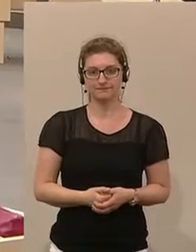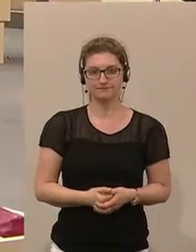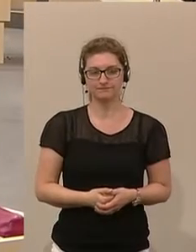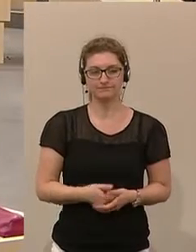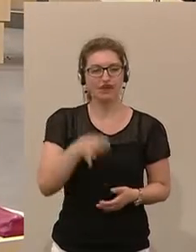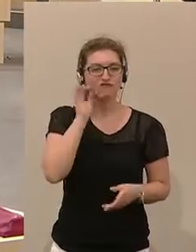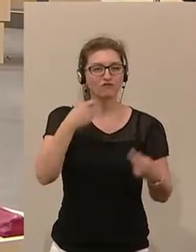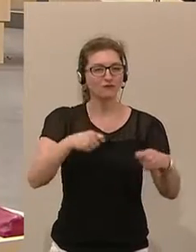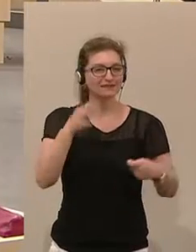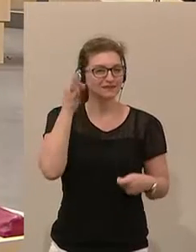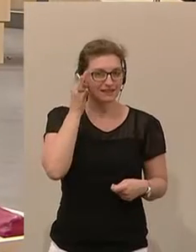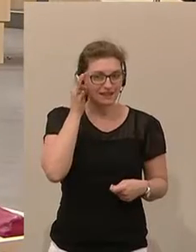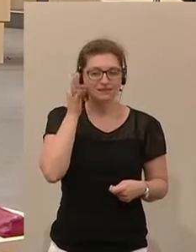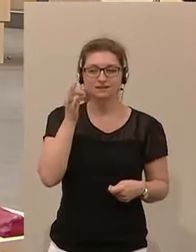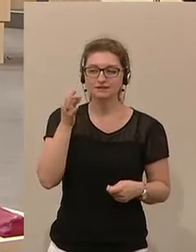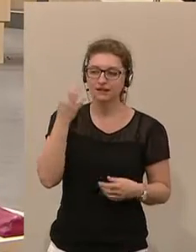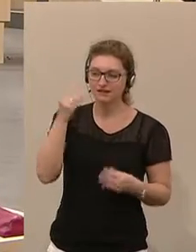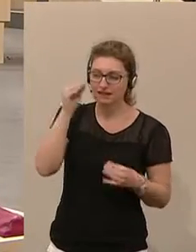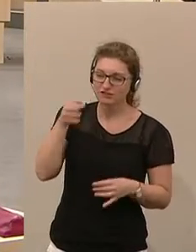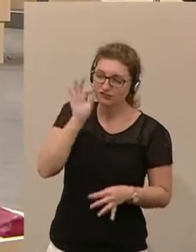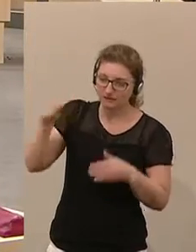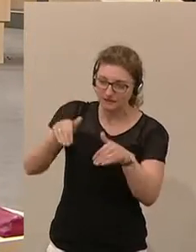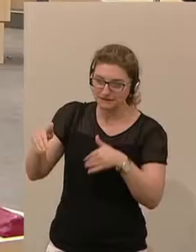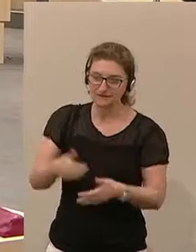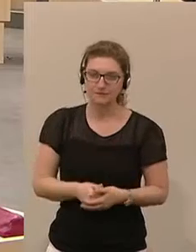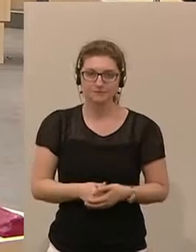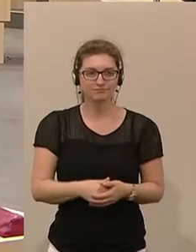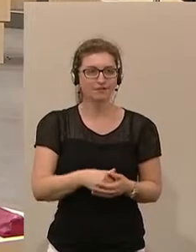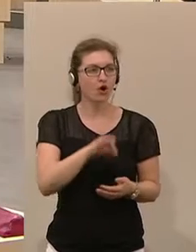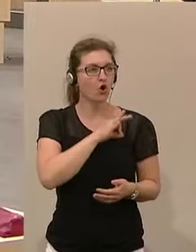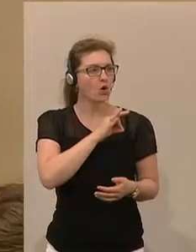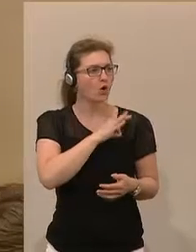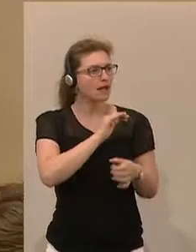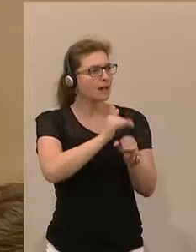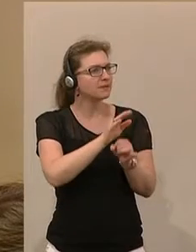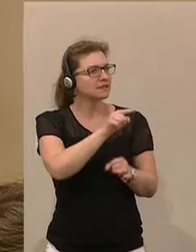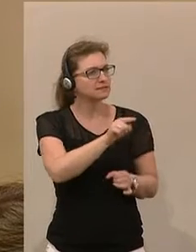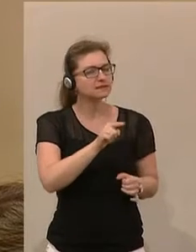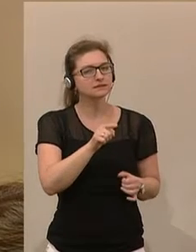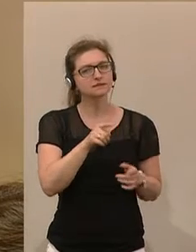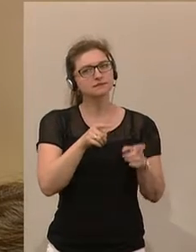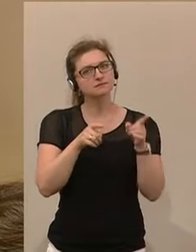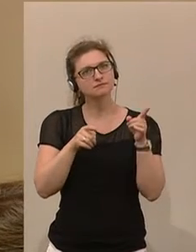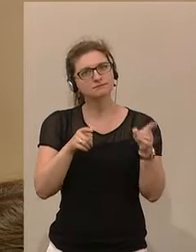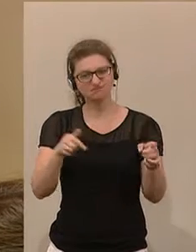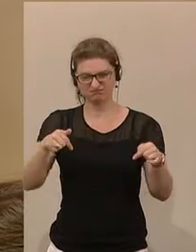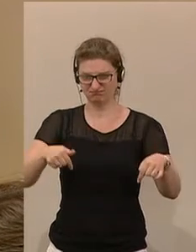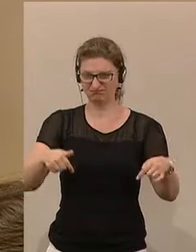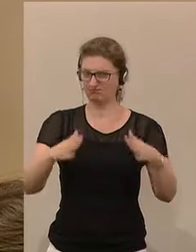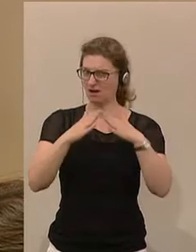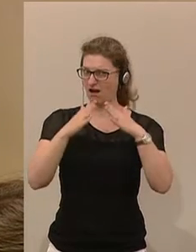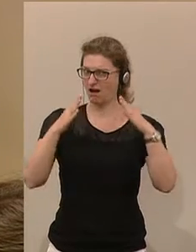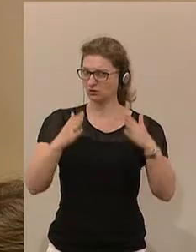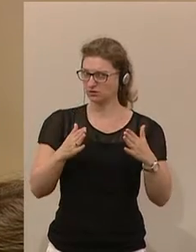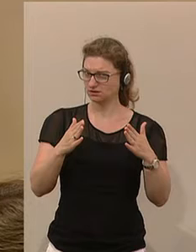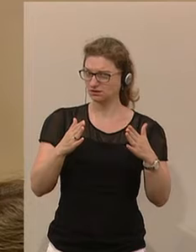Frau Präsidentin, sehr geehrte Frau Minister, Kollege Pilz, wenn Sie hier in diesem Haus